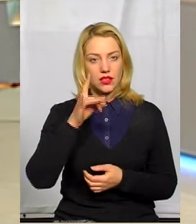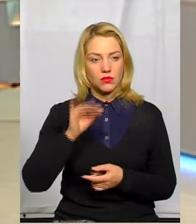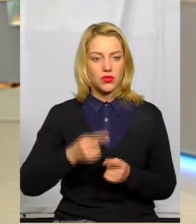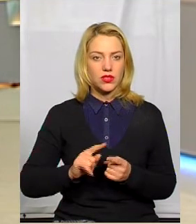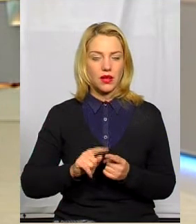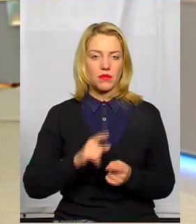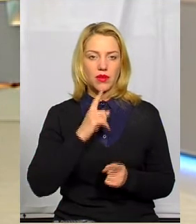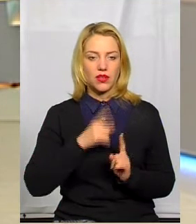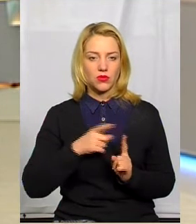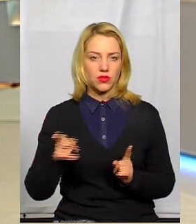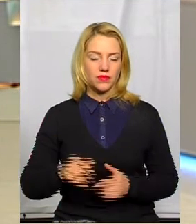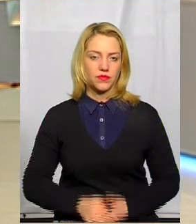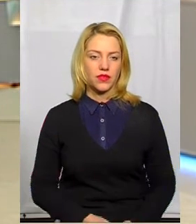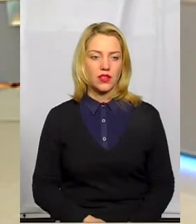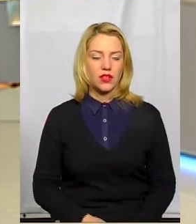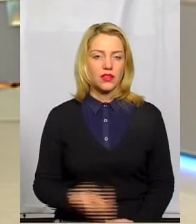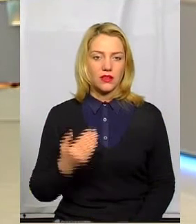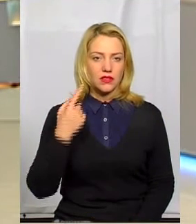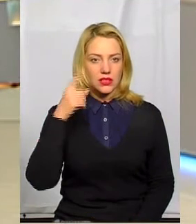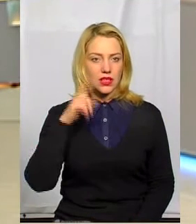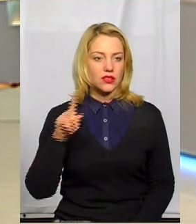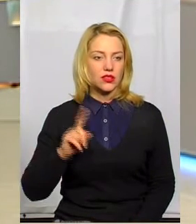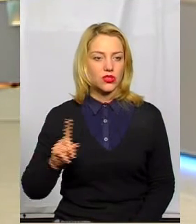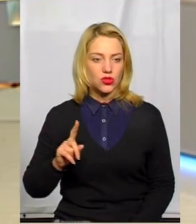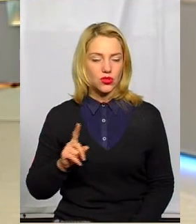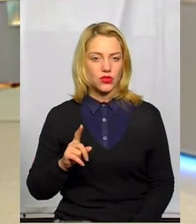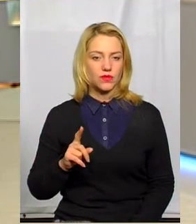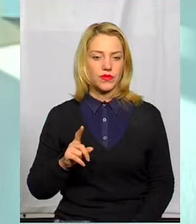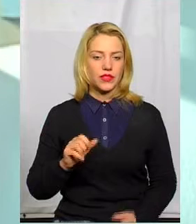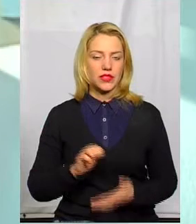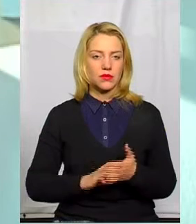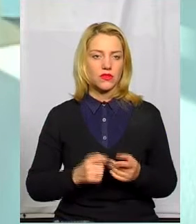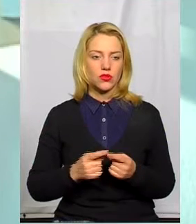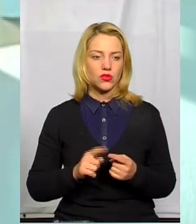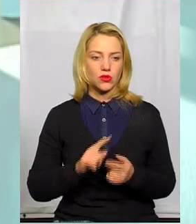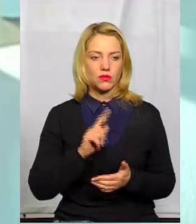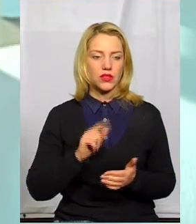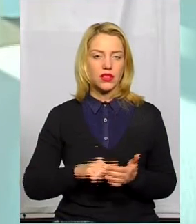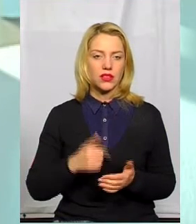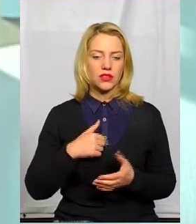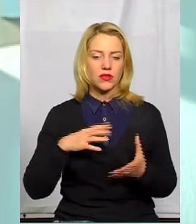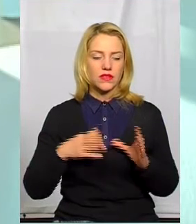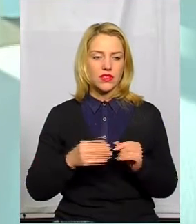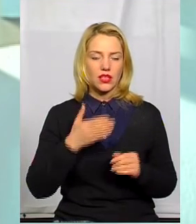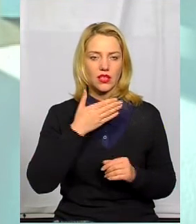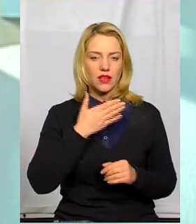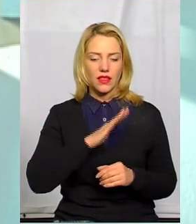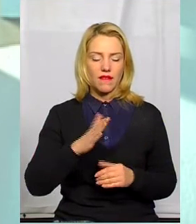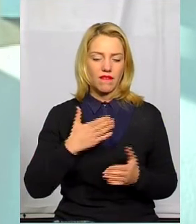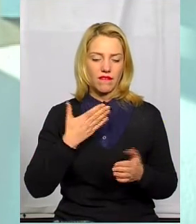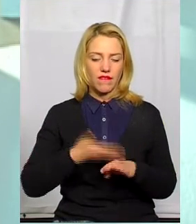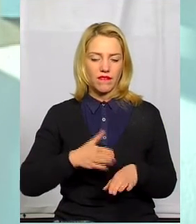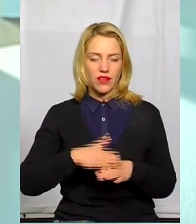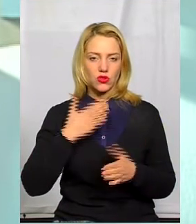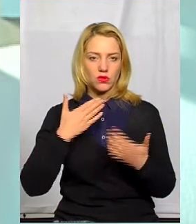цей період? Ну, ви знаєте, що з приводу цього питання, то мені взагалі не важко спілкуватися з